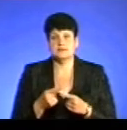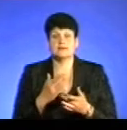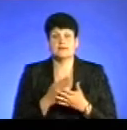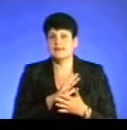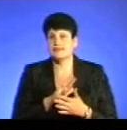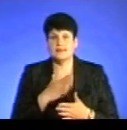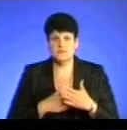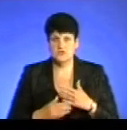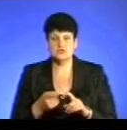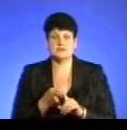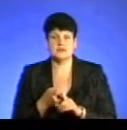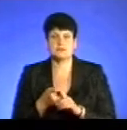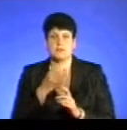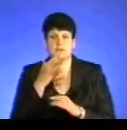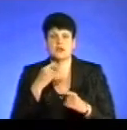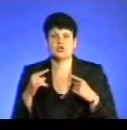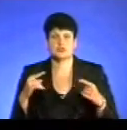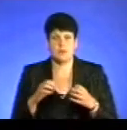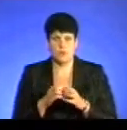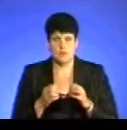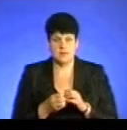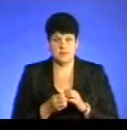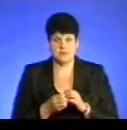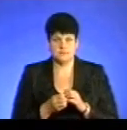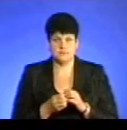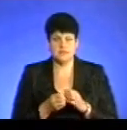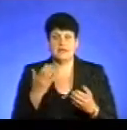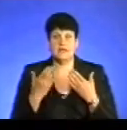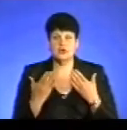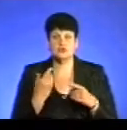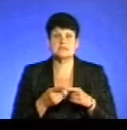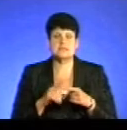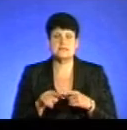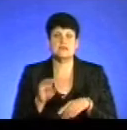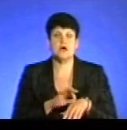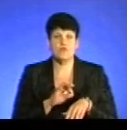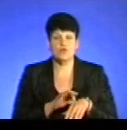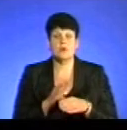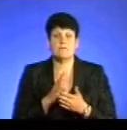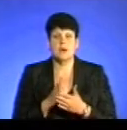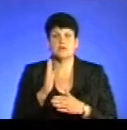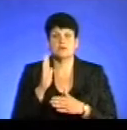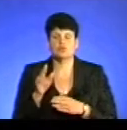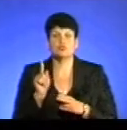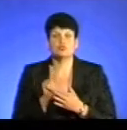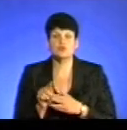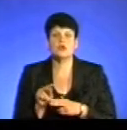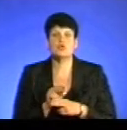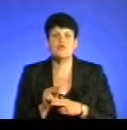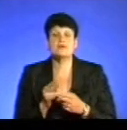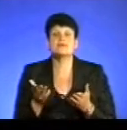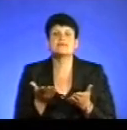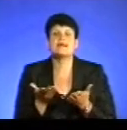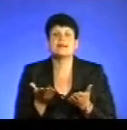нетішні, пов'язані з багатьма іншими проблемами. Якщо це захворювання, однозначно має бути лікування. Яке